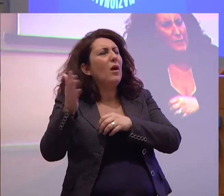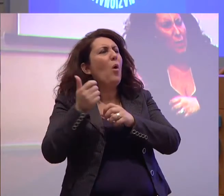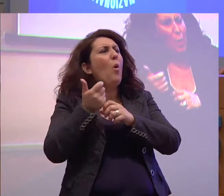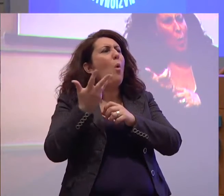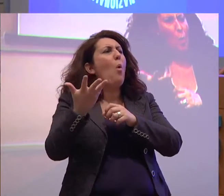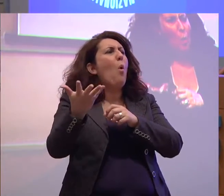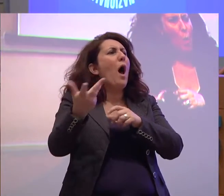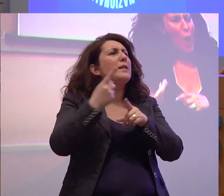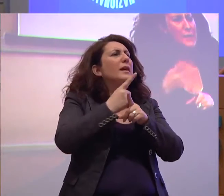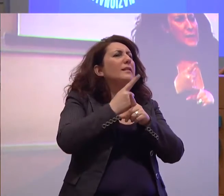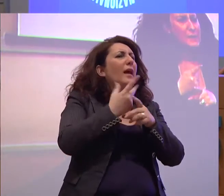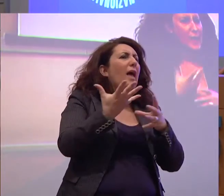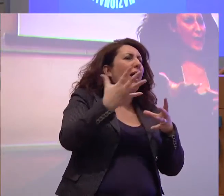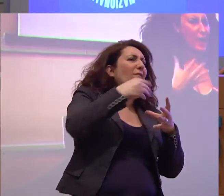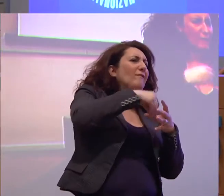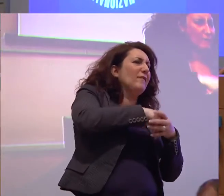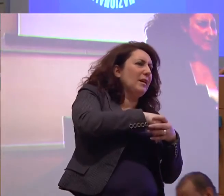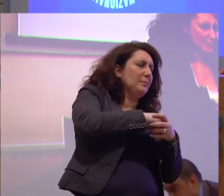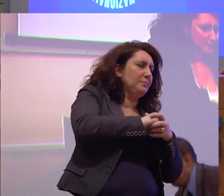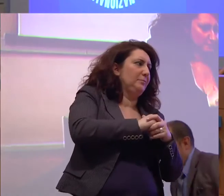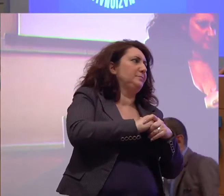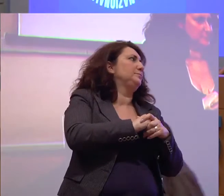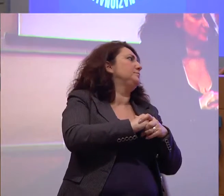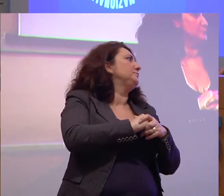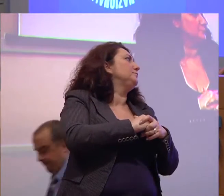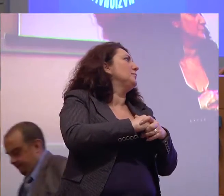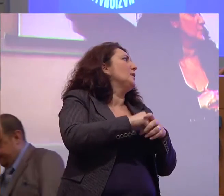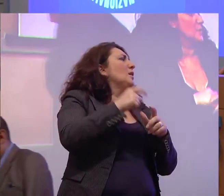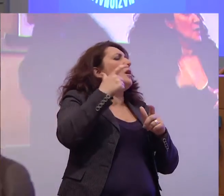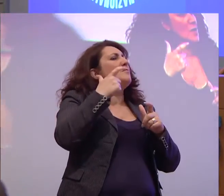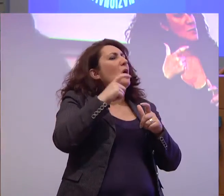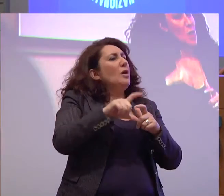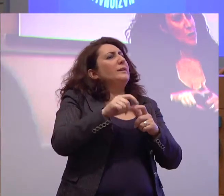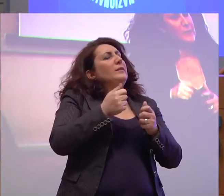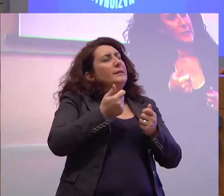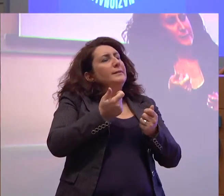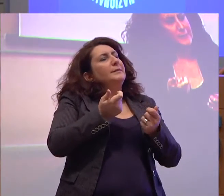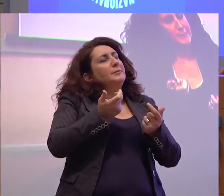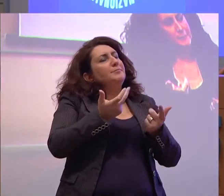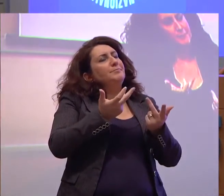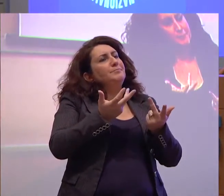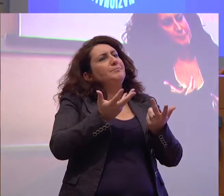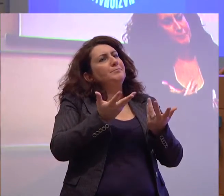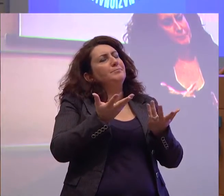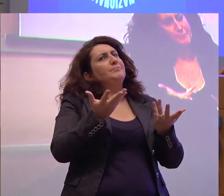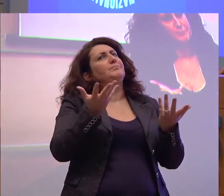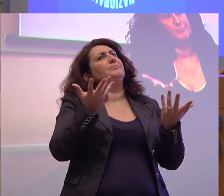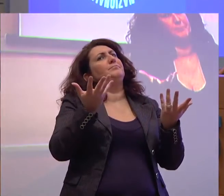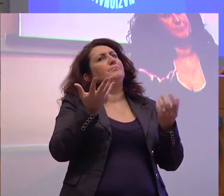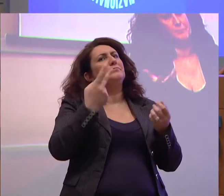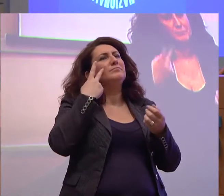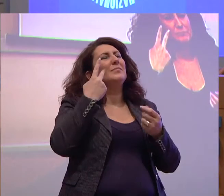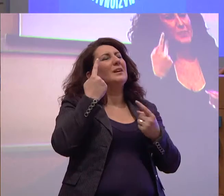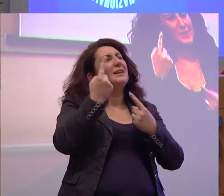molto spesso abbiamo riscontrato che in queste circostanze